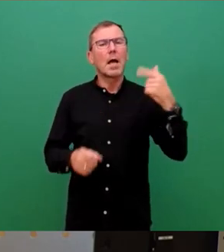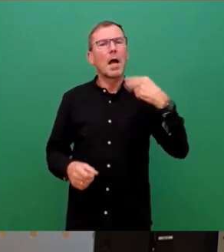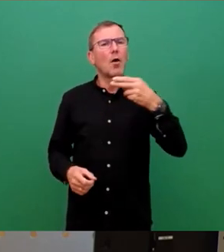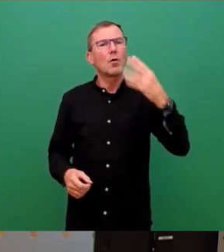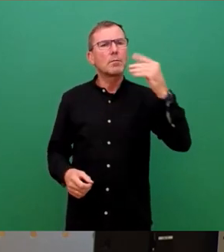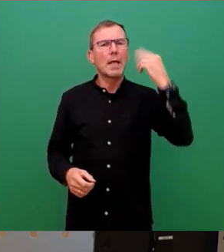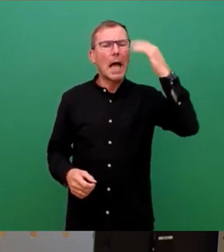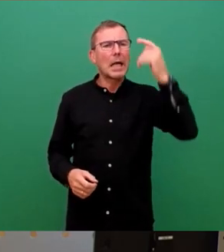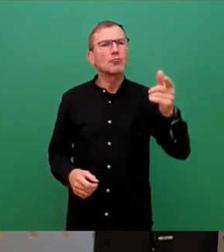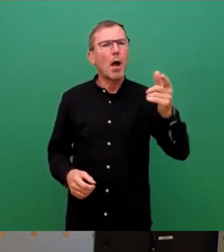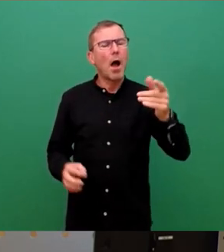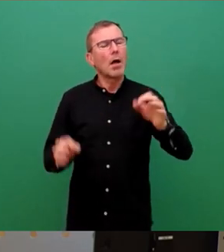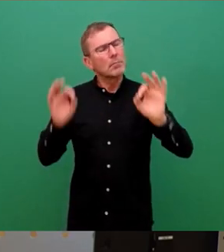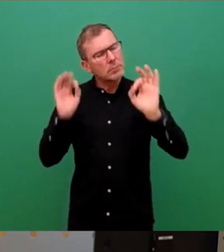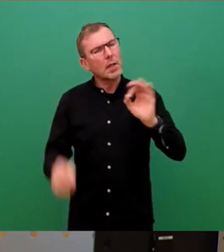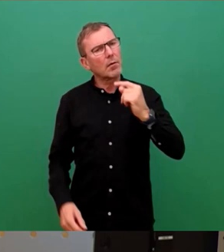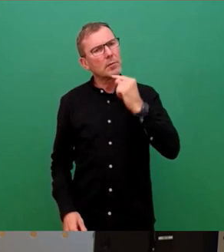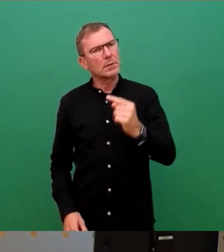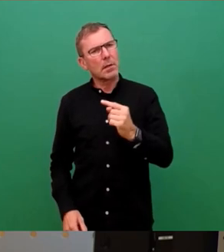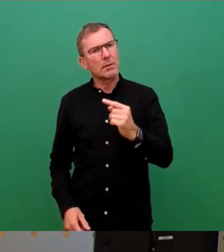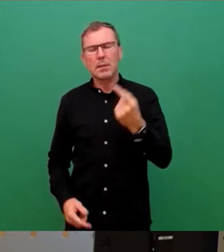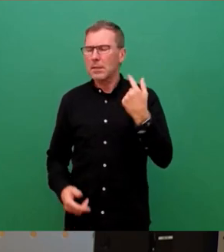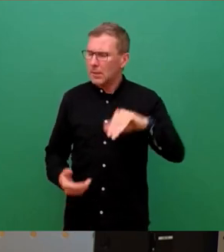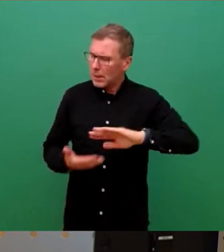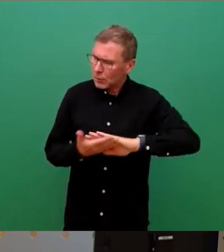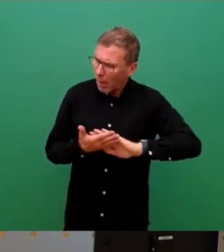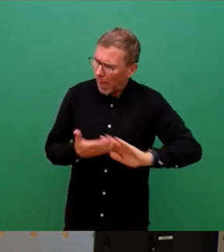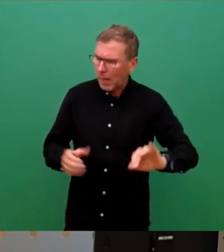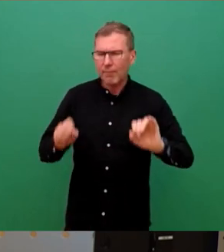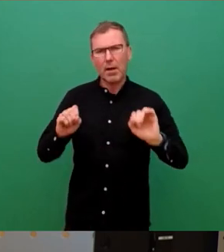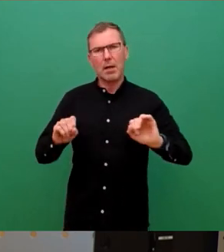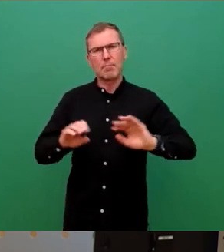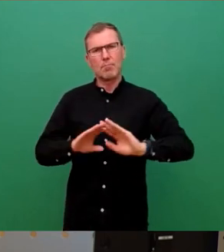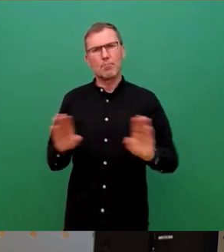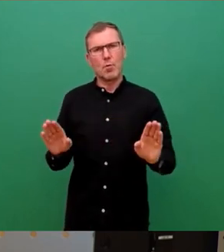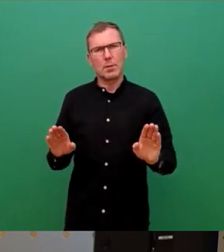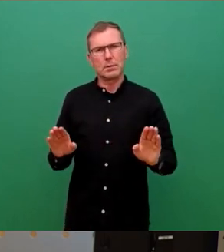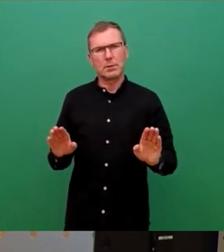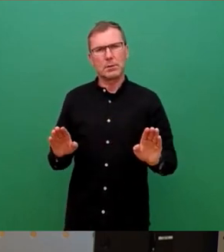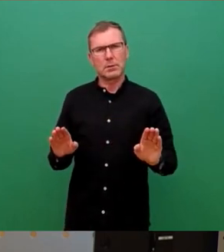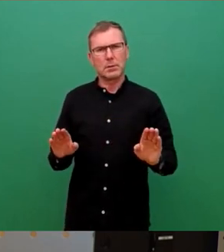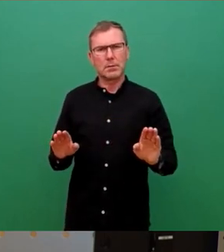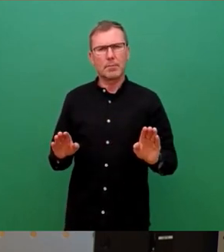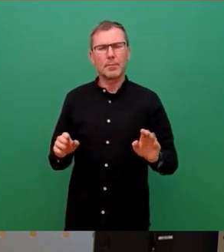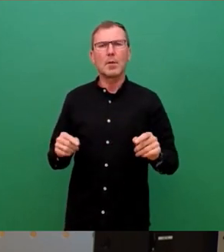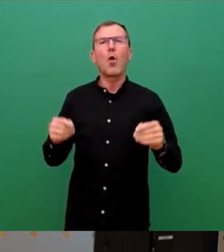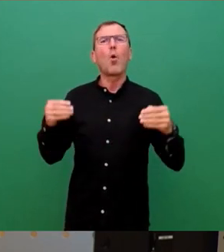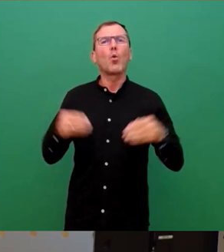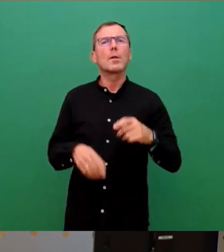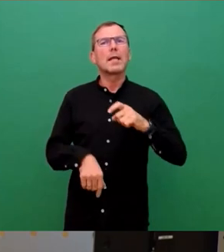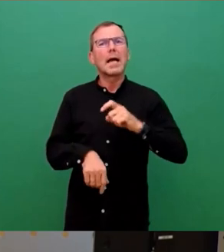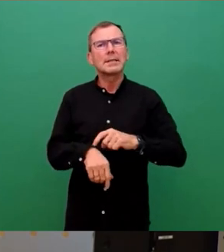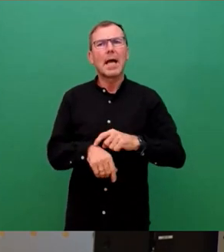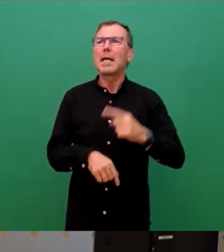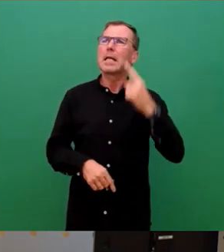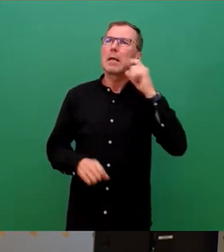Kretschmer, dass es nicht so einfach möglich ist, in diesem Gründerzeit- und Denkmalschutzviertel